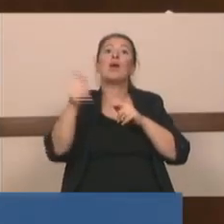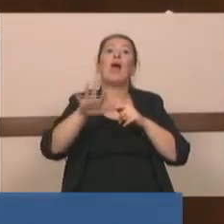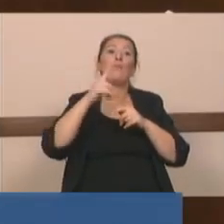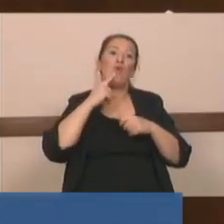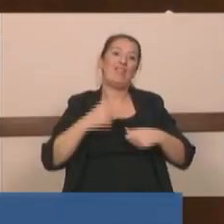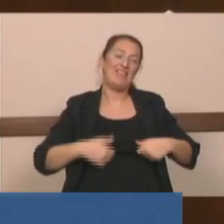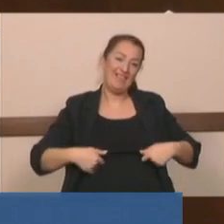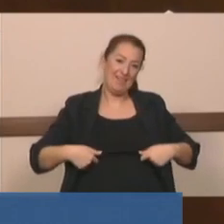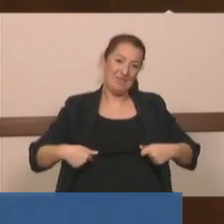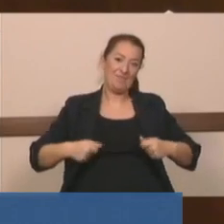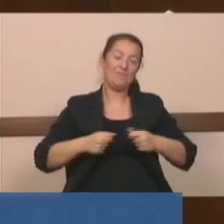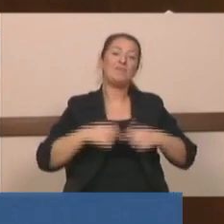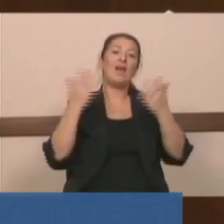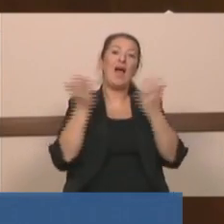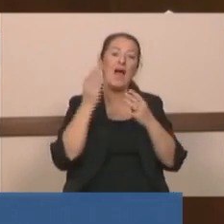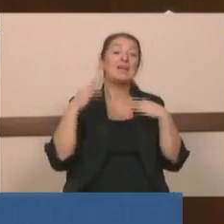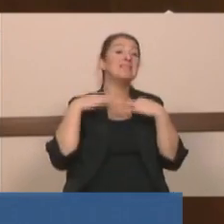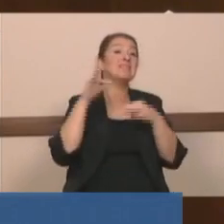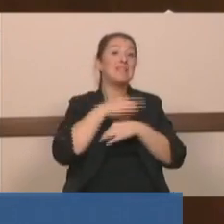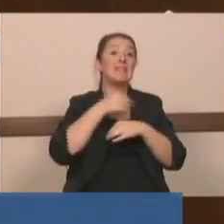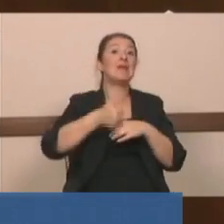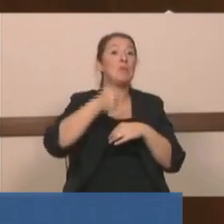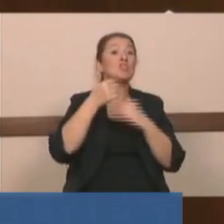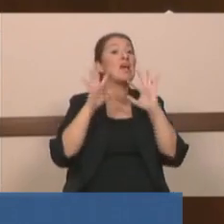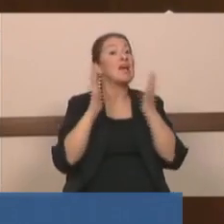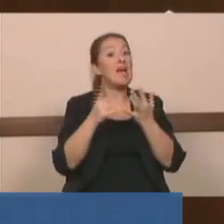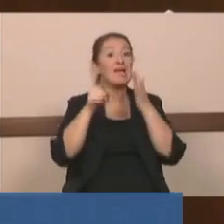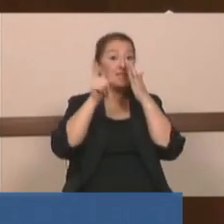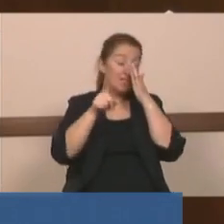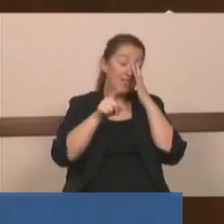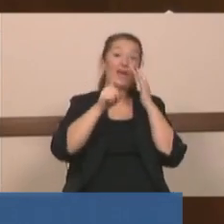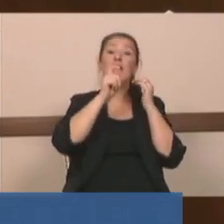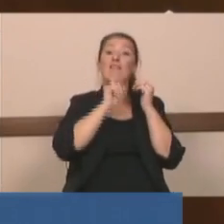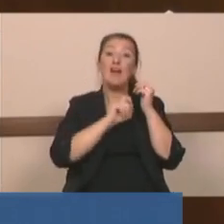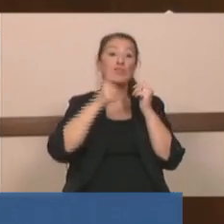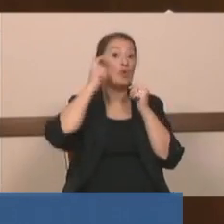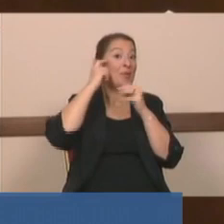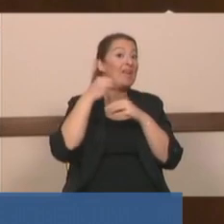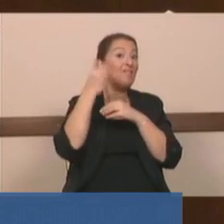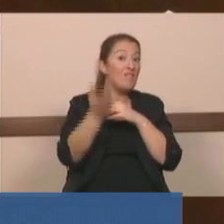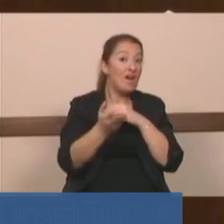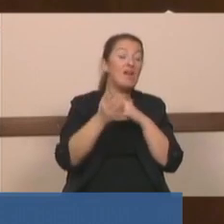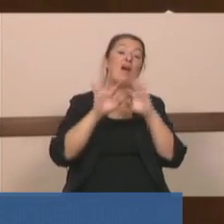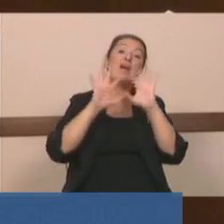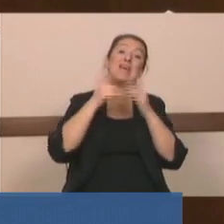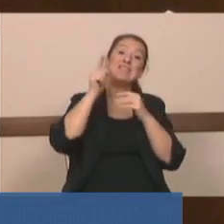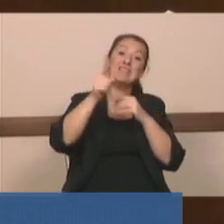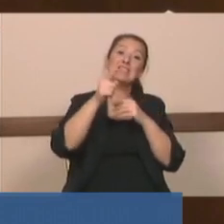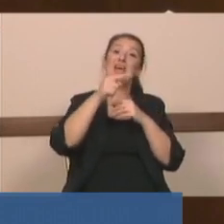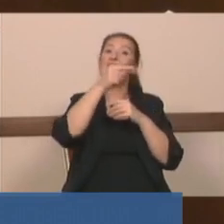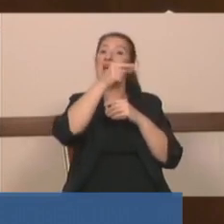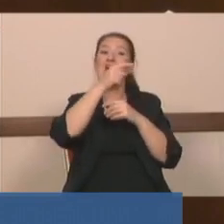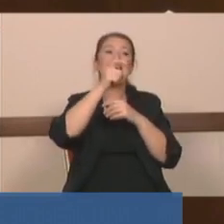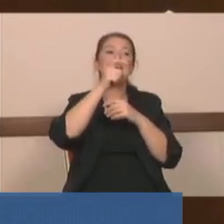Yahu Sayın Başkan ya size yanlış bilgi verdiler ya size eksik bilgi verdiler